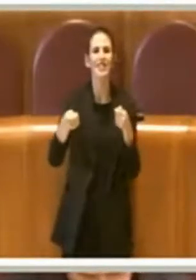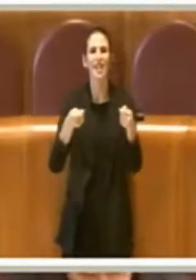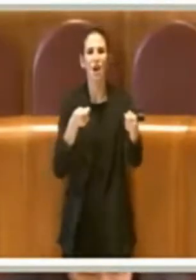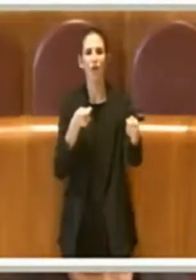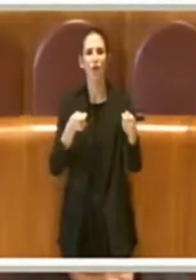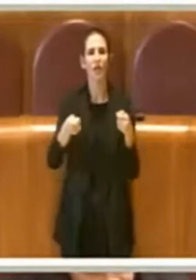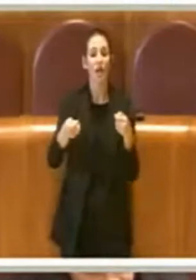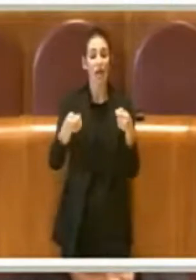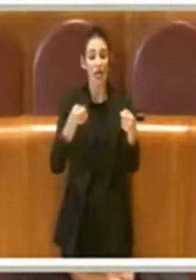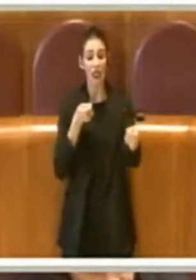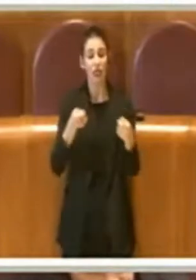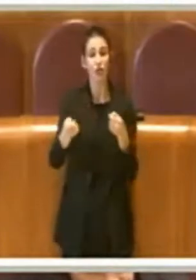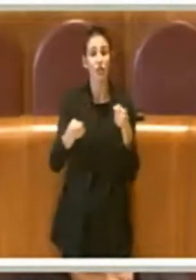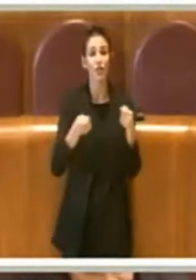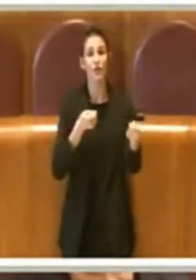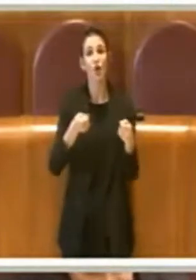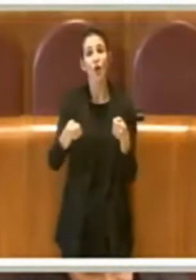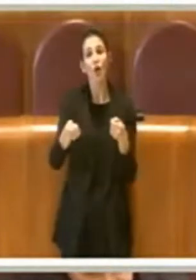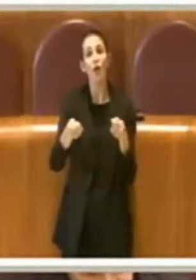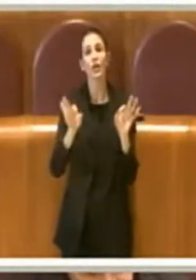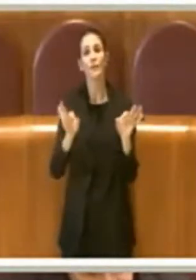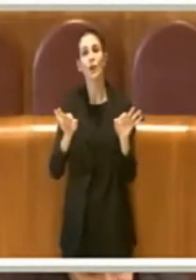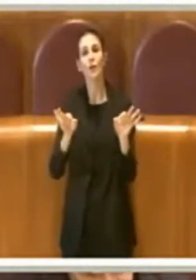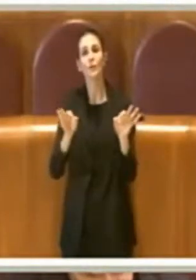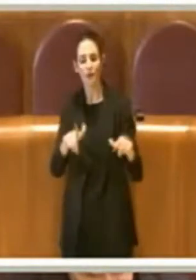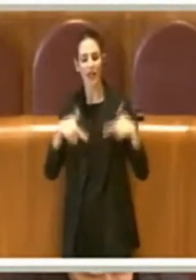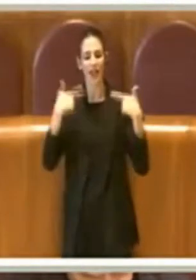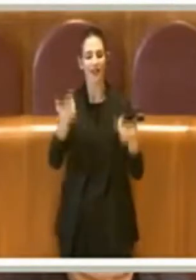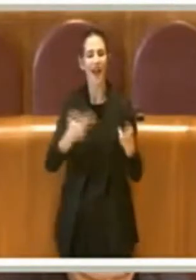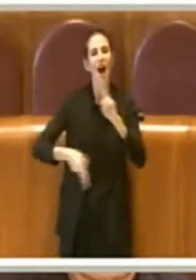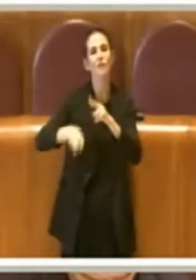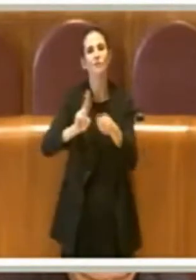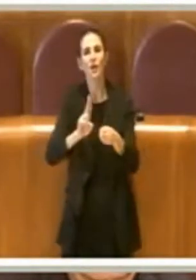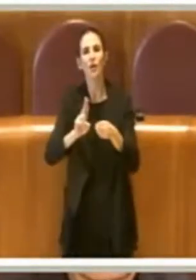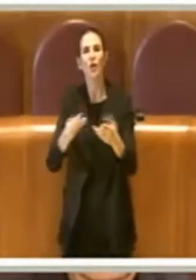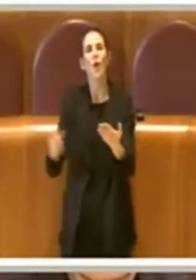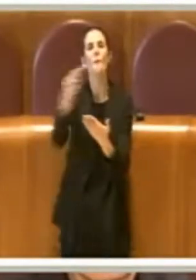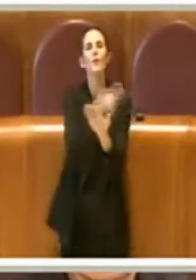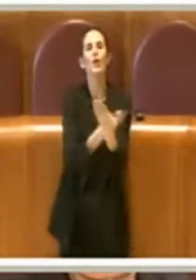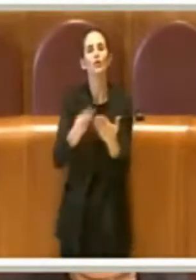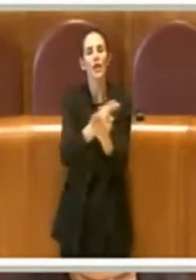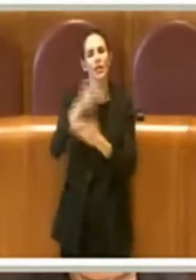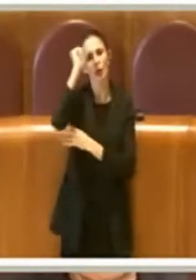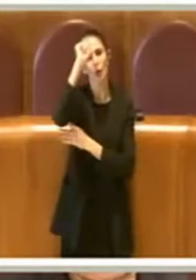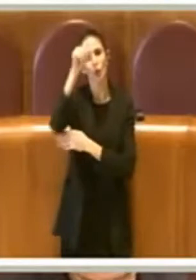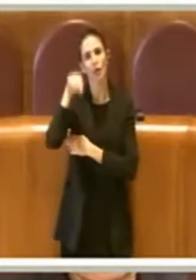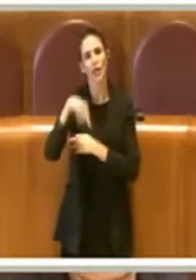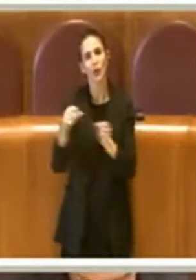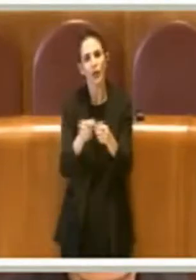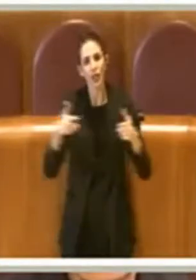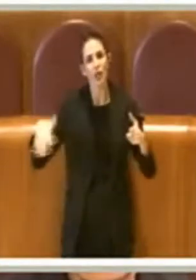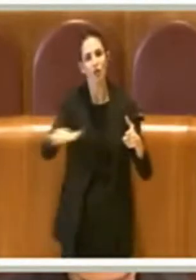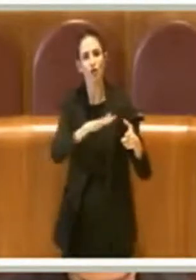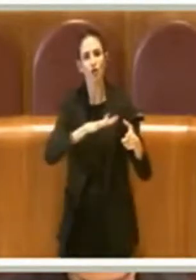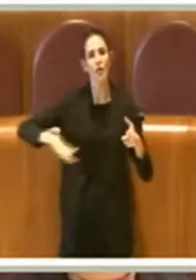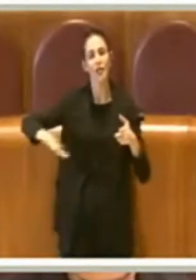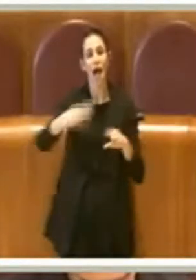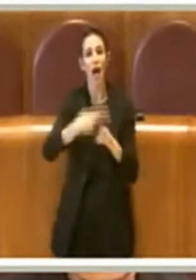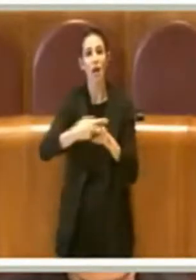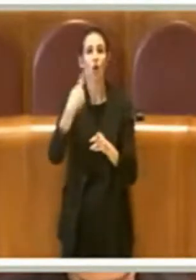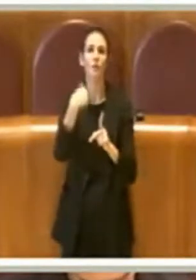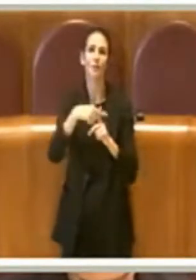un ampliamento di quella che è l'offerta culturale oggi in città e con la volontà di cogliere quella che è la